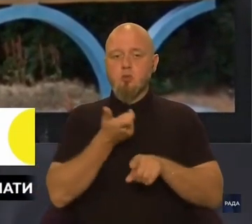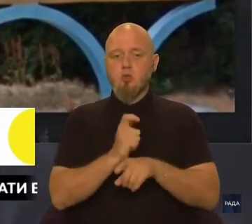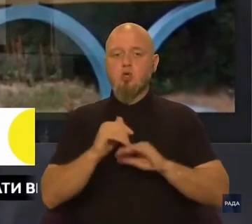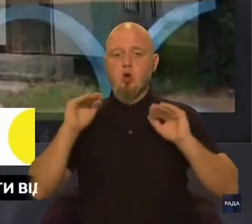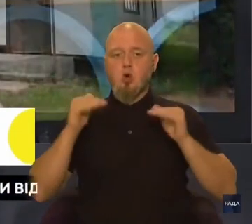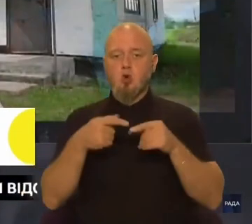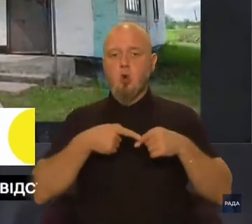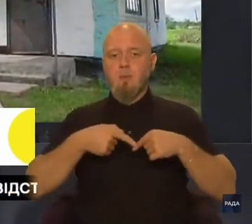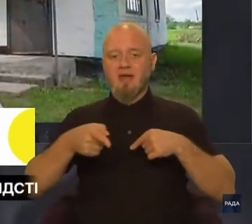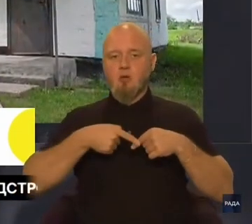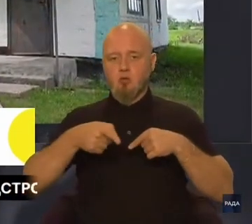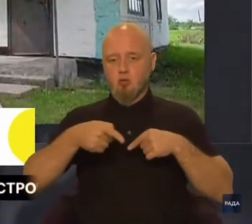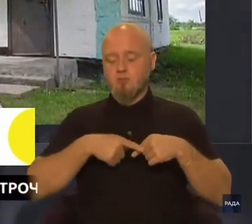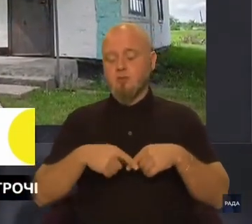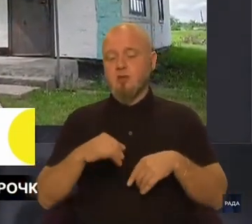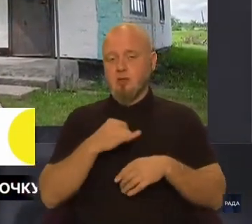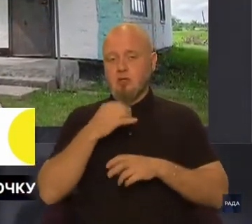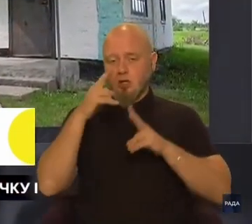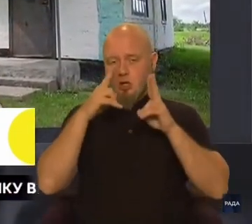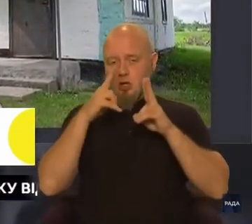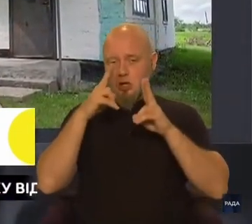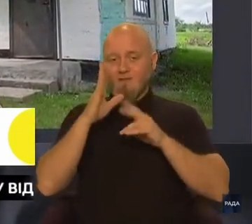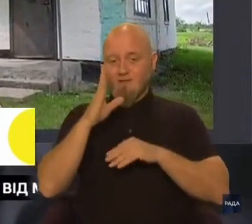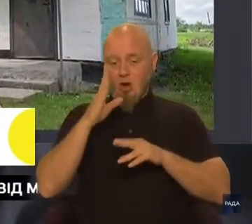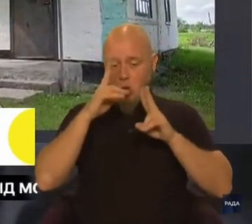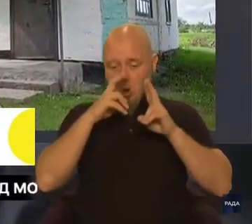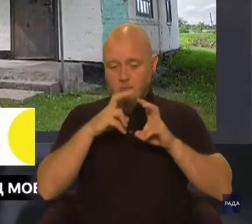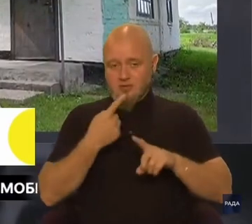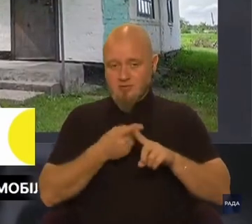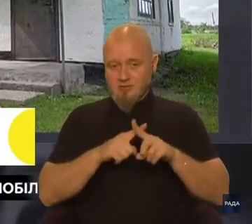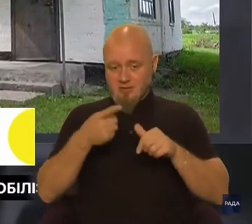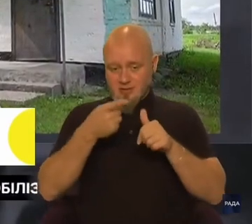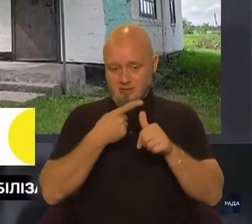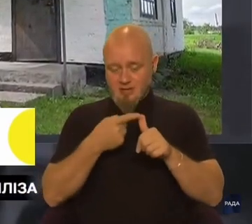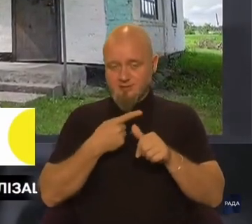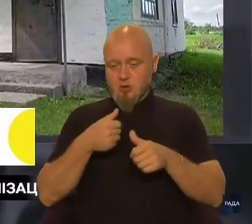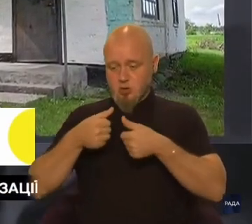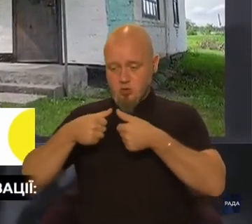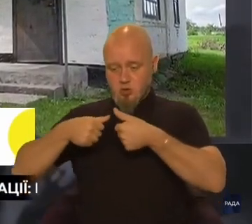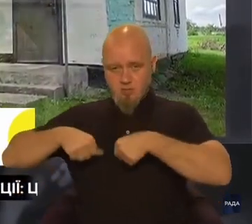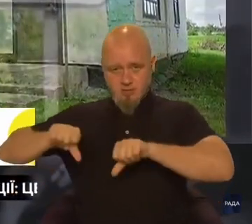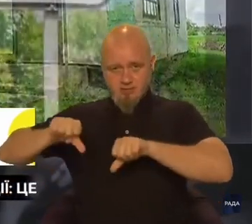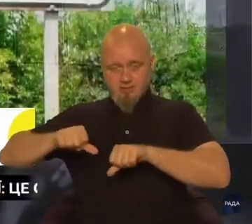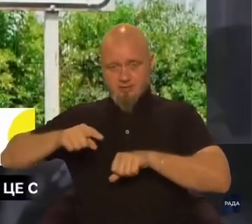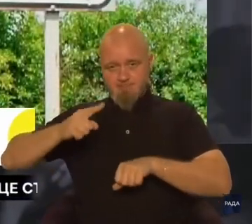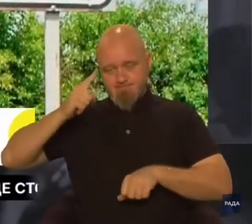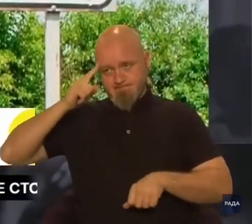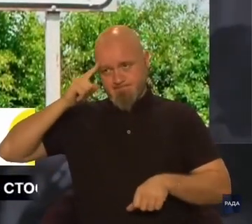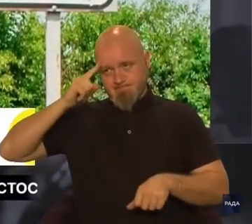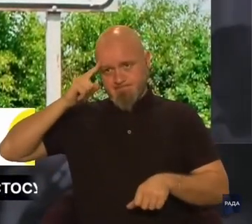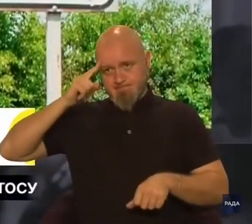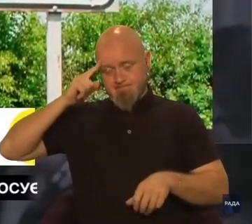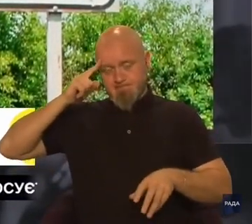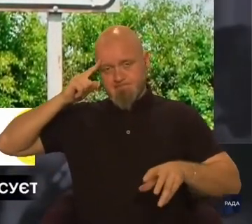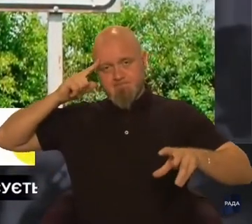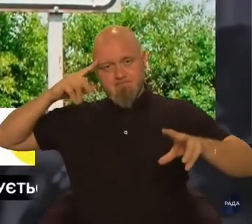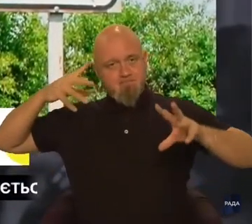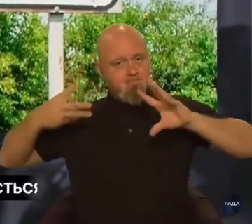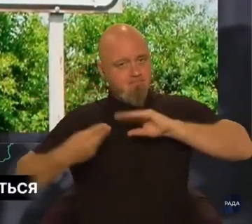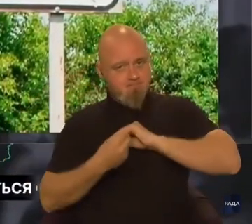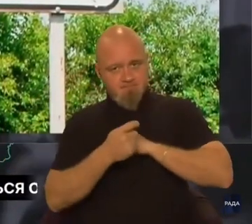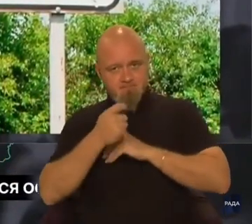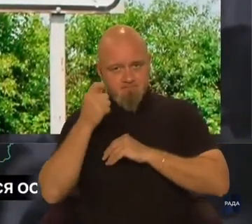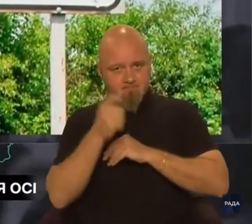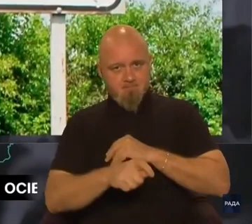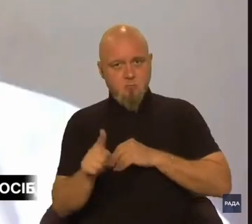опрацювання тих назв комісія дійшла до висновків, що